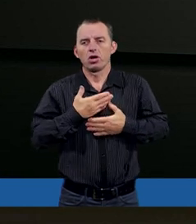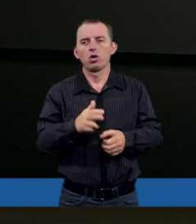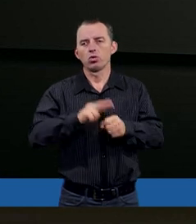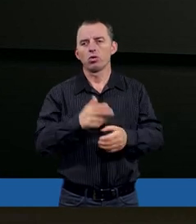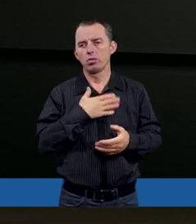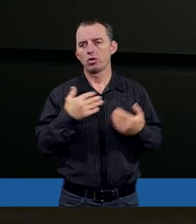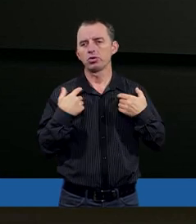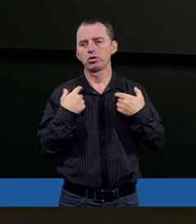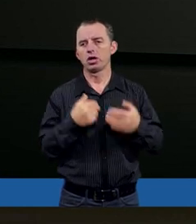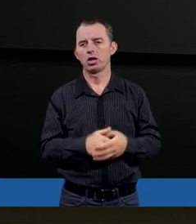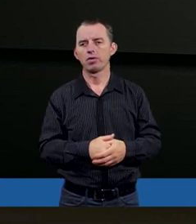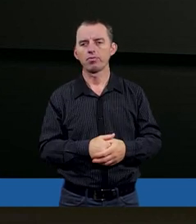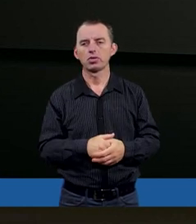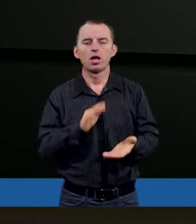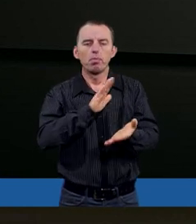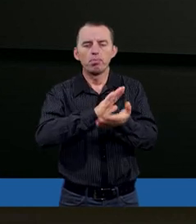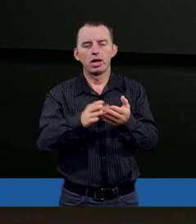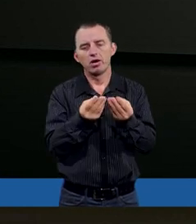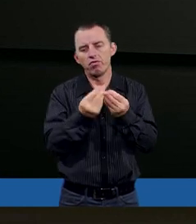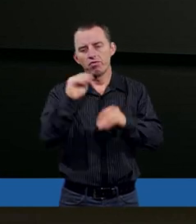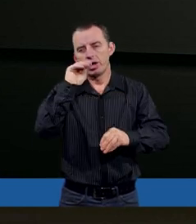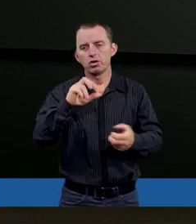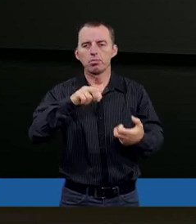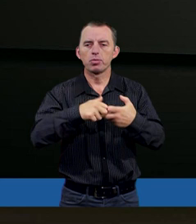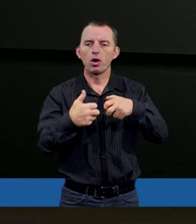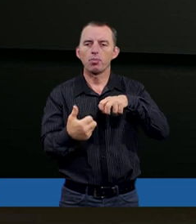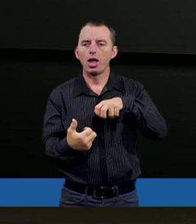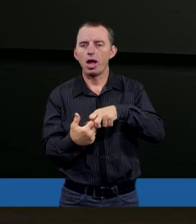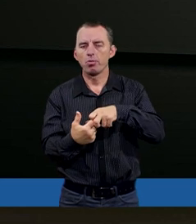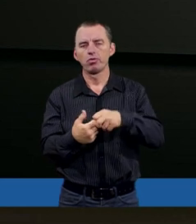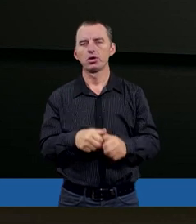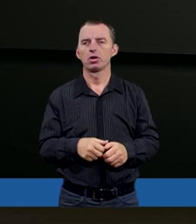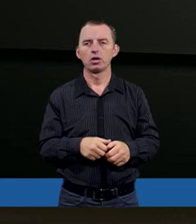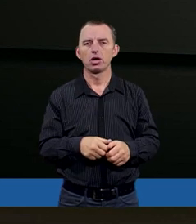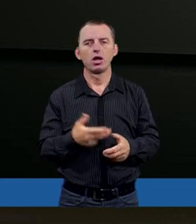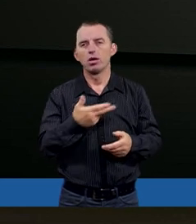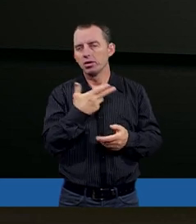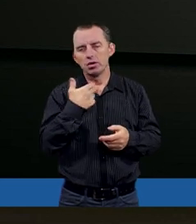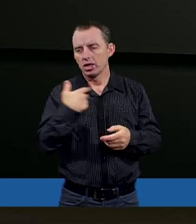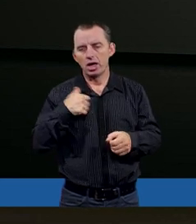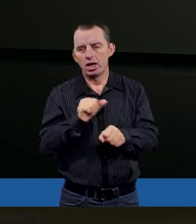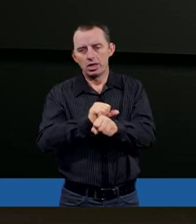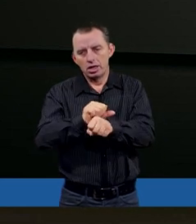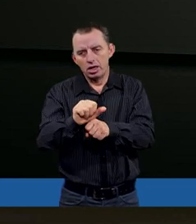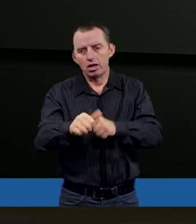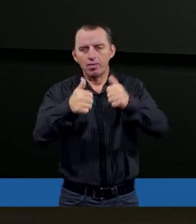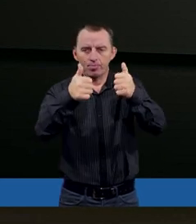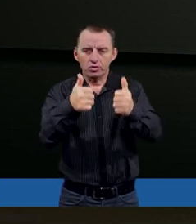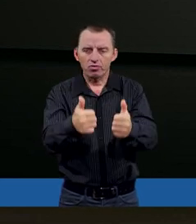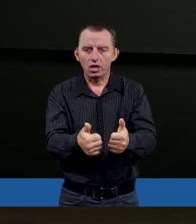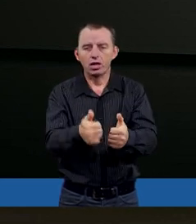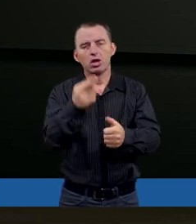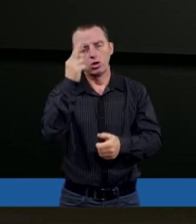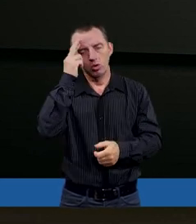życie bez większych problemów. No, nie jesteśmy w stanie, wielu ludzi dzisiaj nie jest w stanie